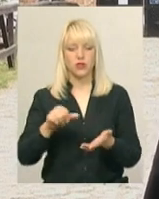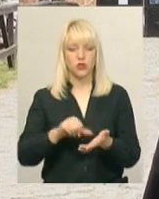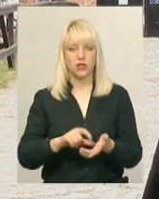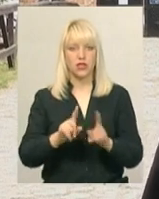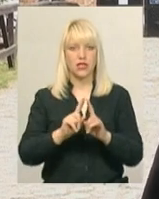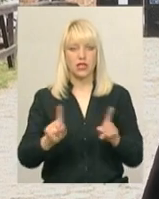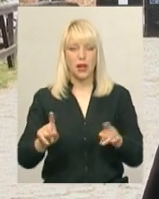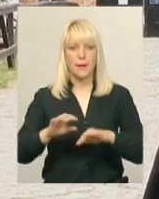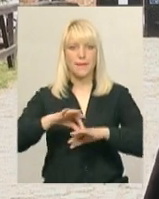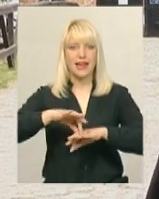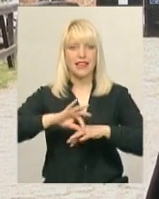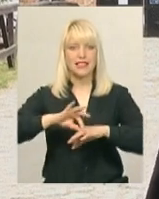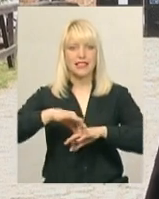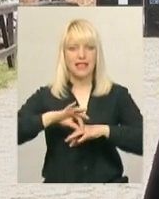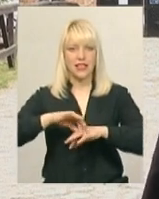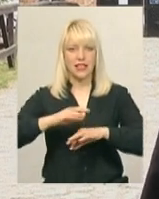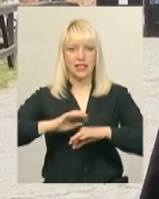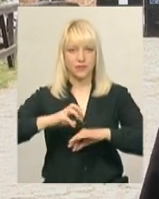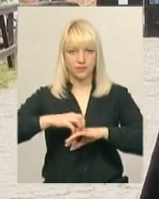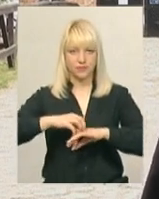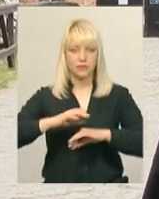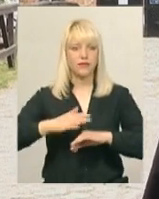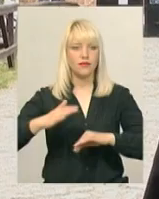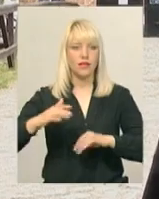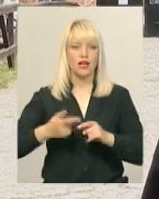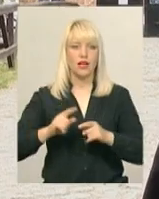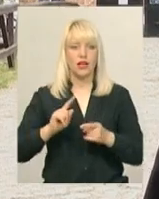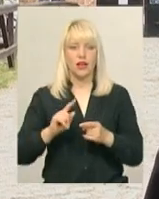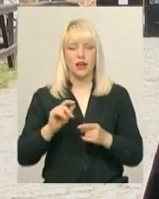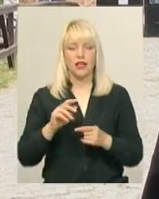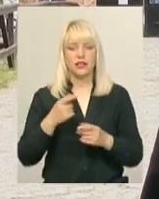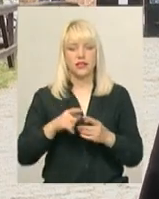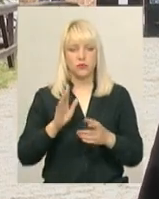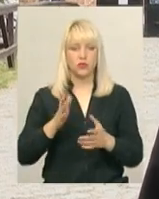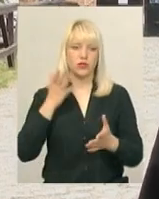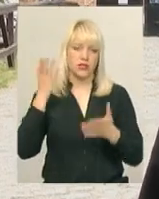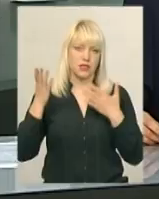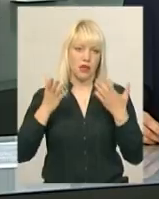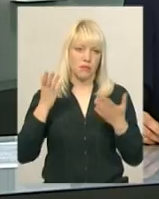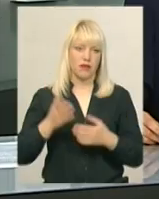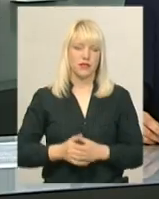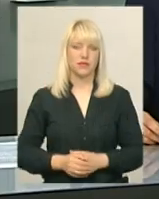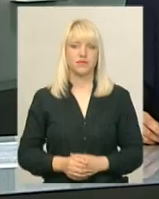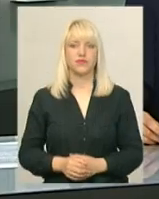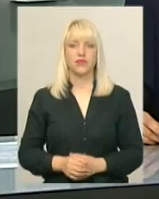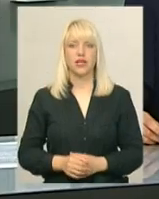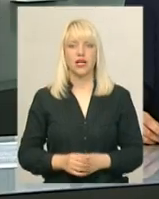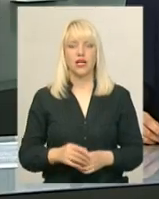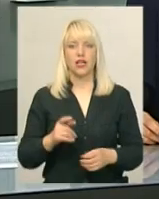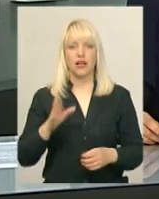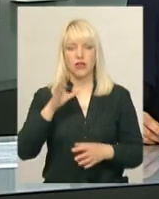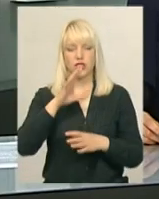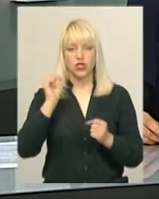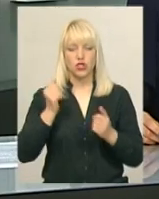перстня меджибіської джул'єти. Звичайно, конкурси, звичайно, забави. Ніч музеїв у